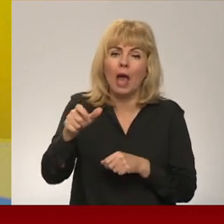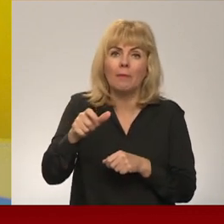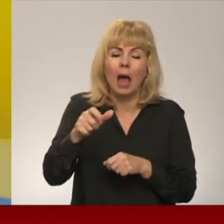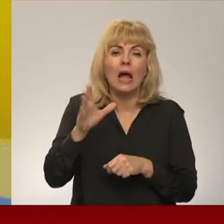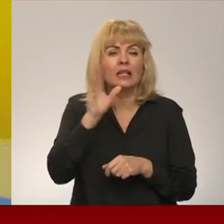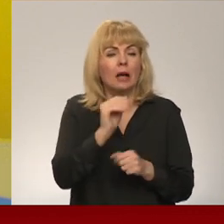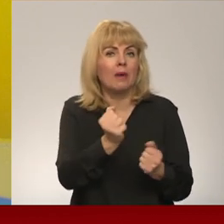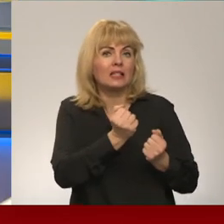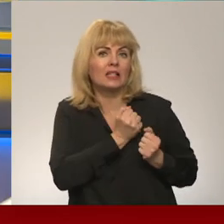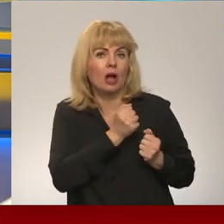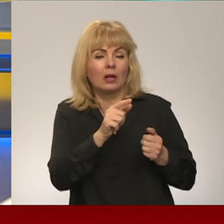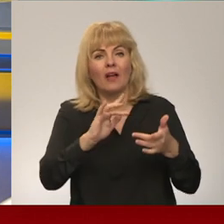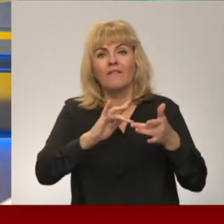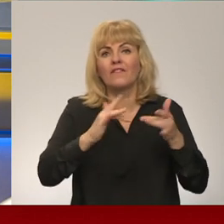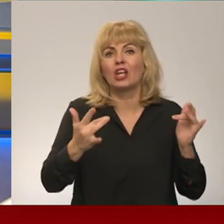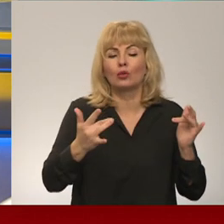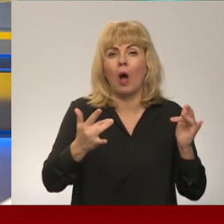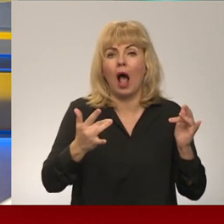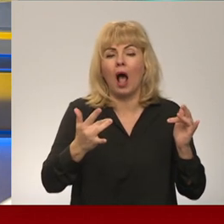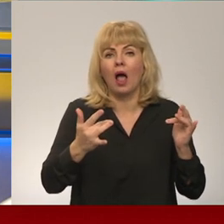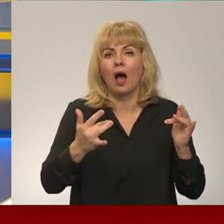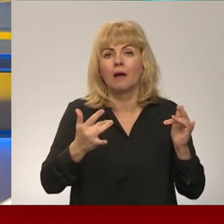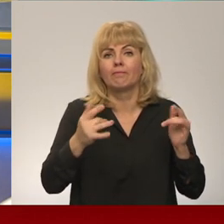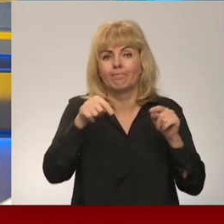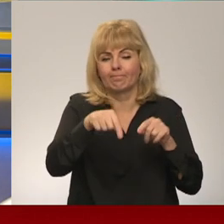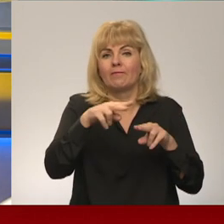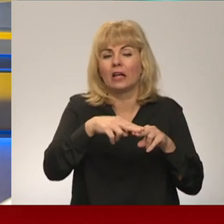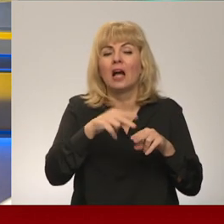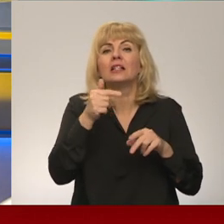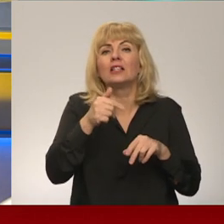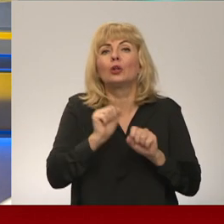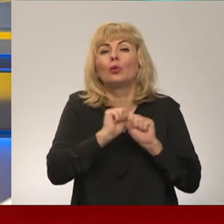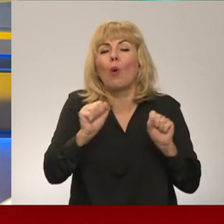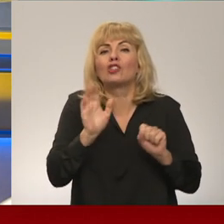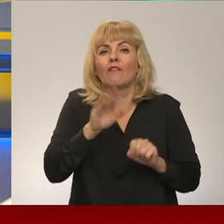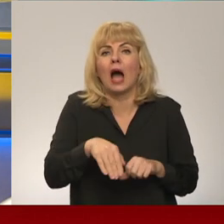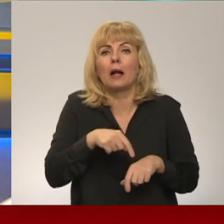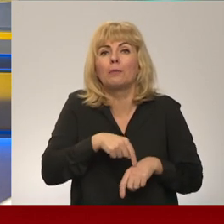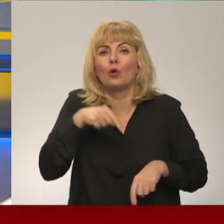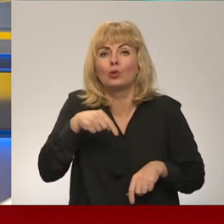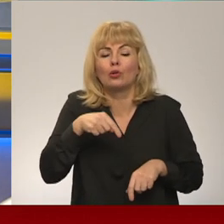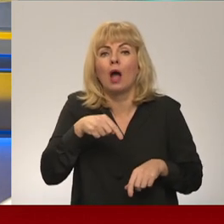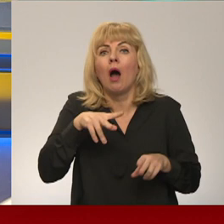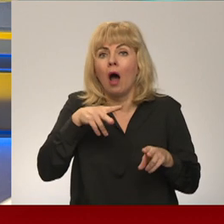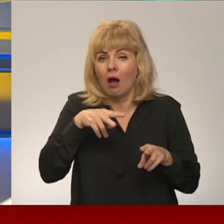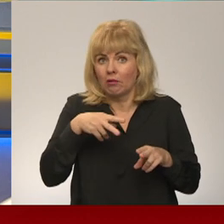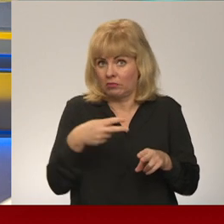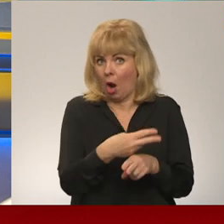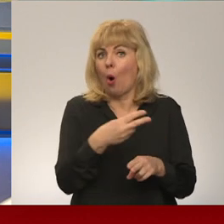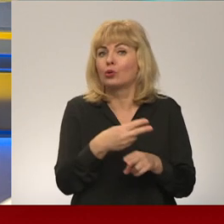virtuālajā pasaulē, hibertelpā? Cik droši varam jūsties? Ja paralizēja internetbanku, piemēram,